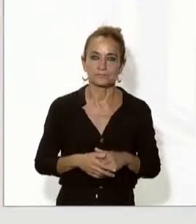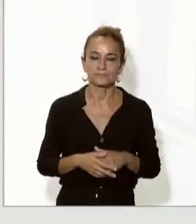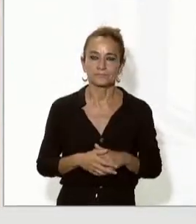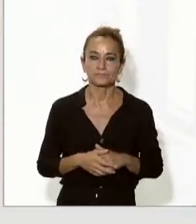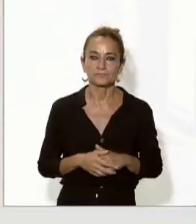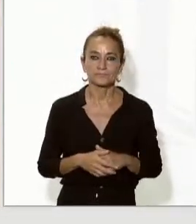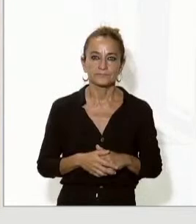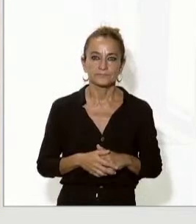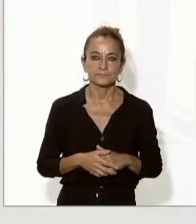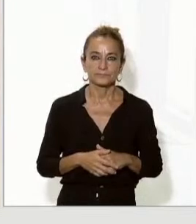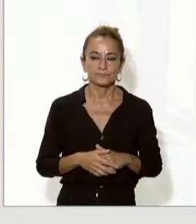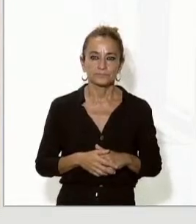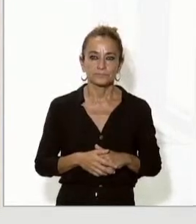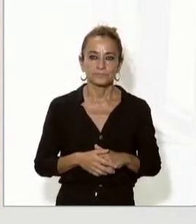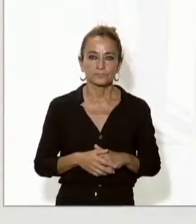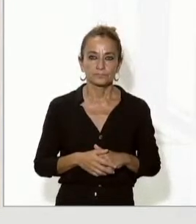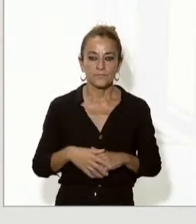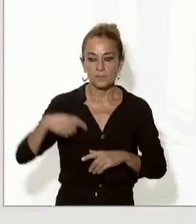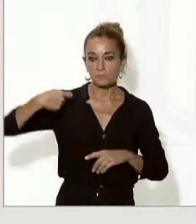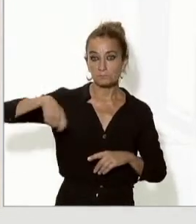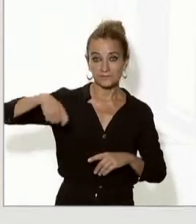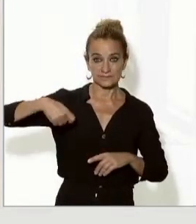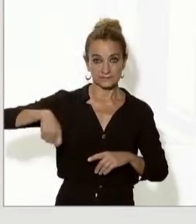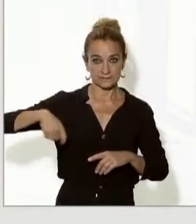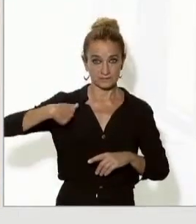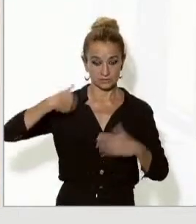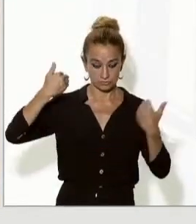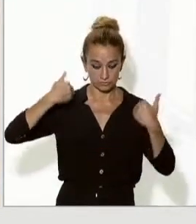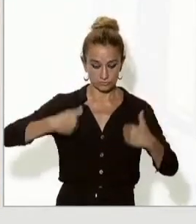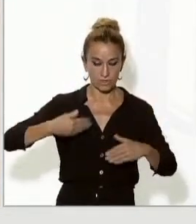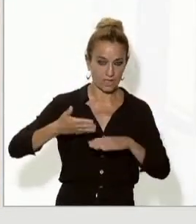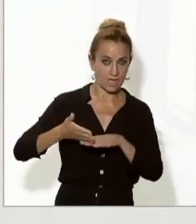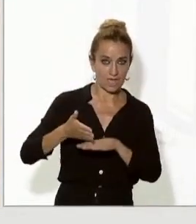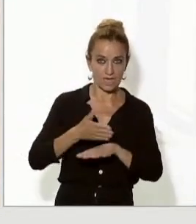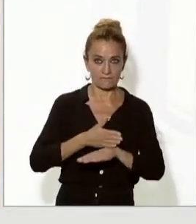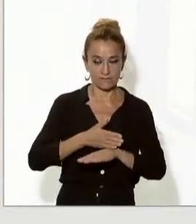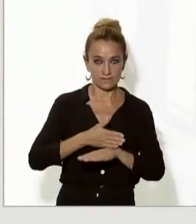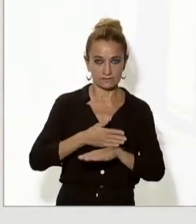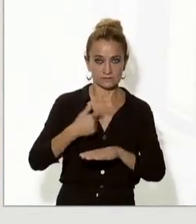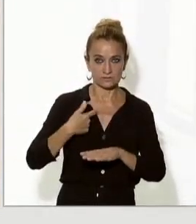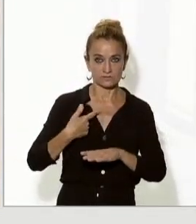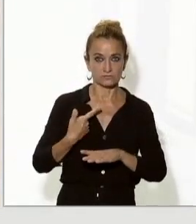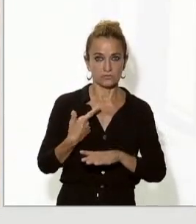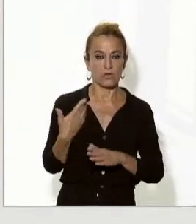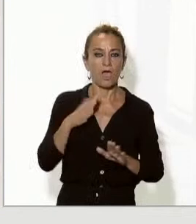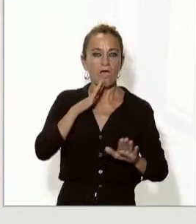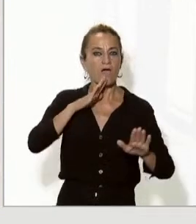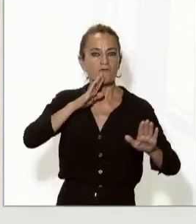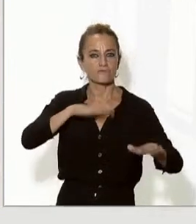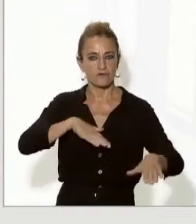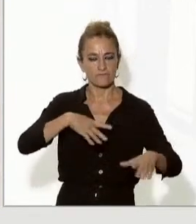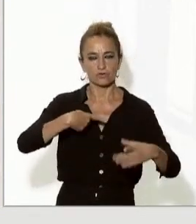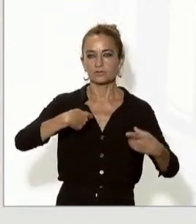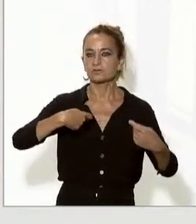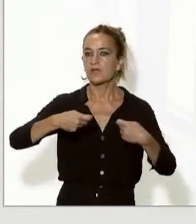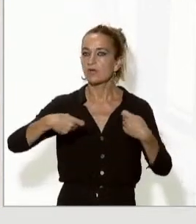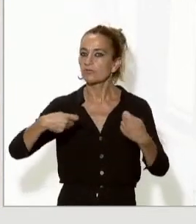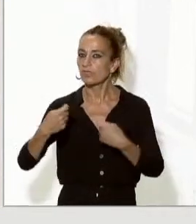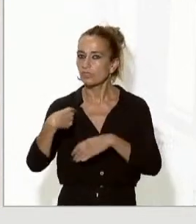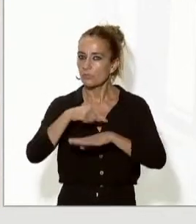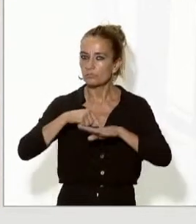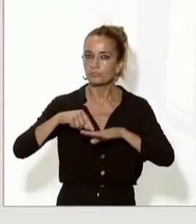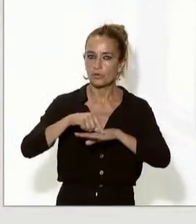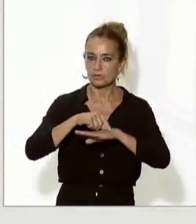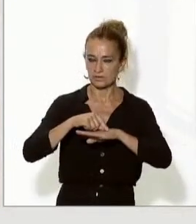assumir la presidència de Catalunya ara fa dos anys vaig fer una clara aposta per la negociació política per la negociació